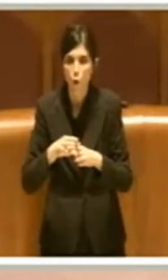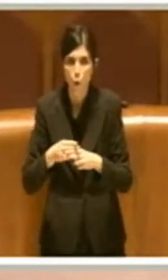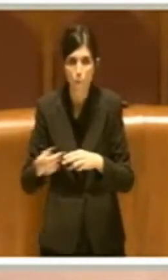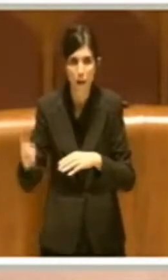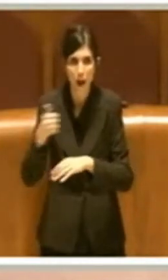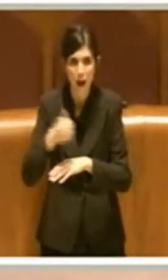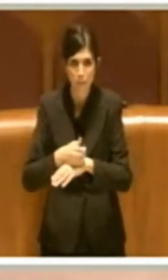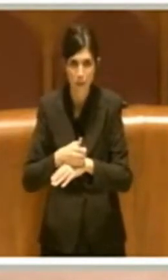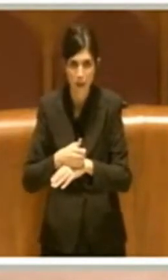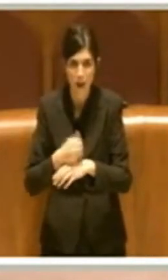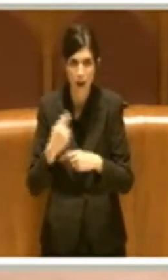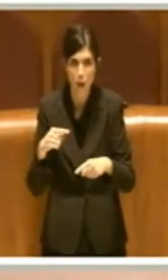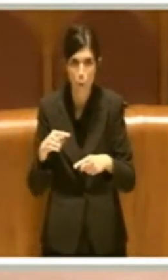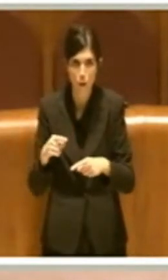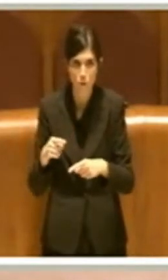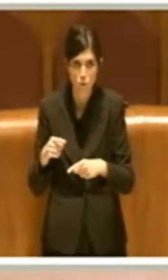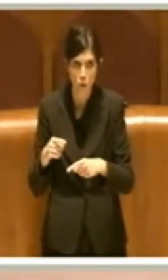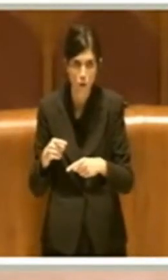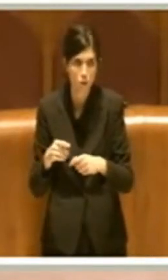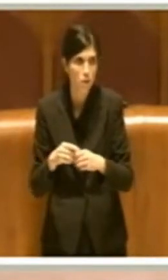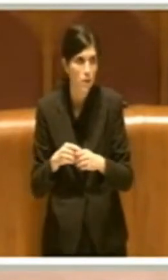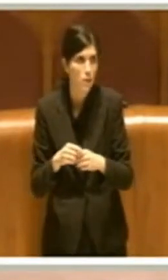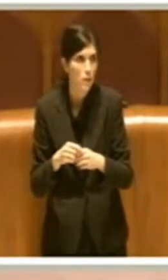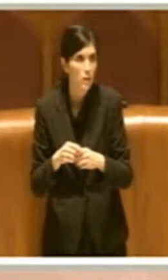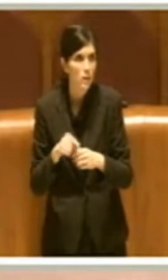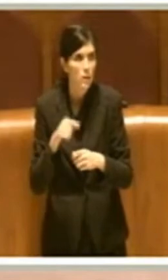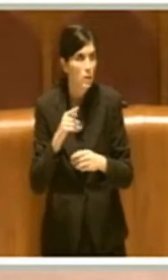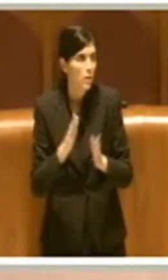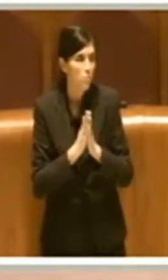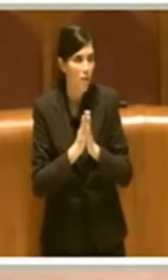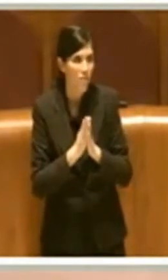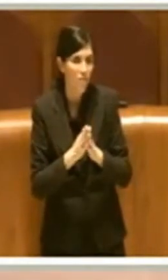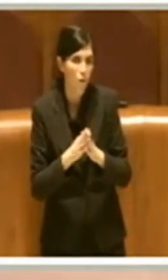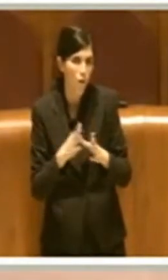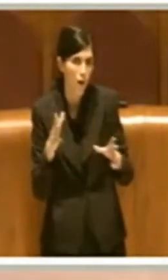ripeto... Si abbia a concludere e consigliere? grazie.